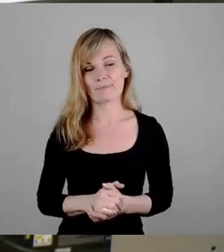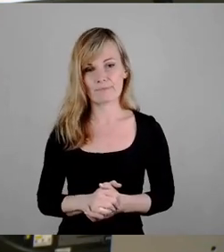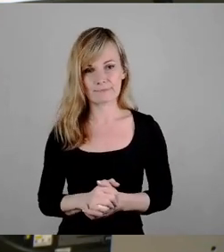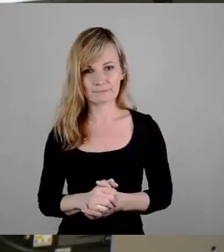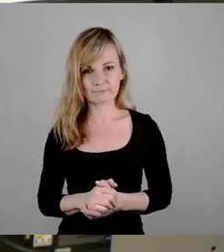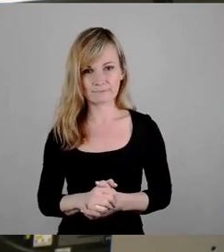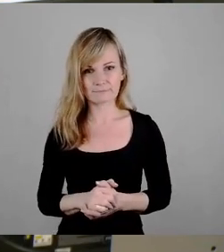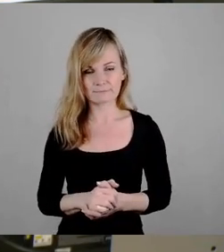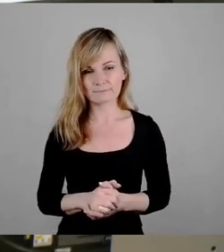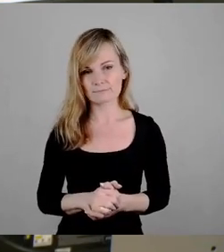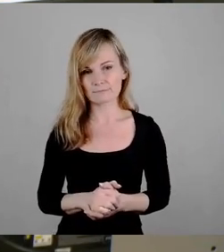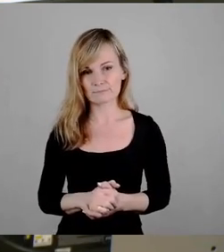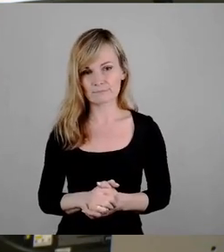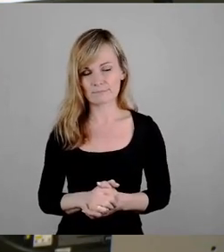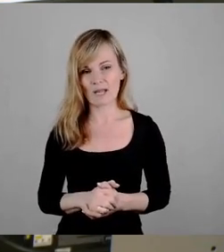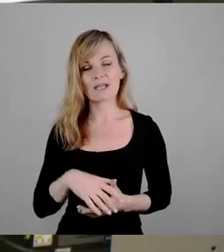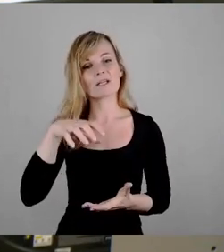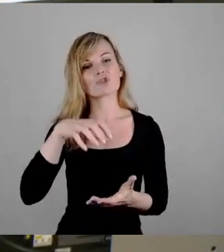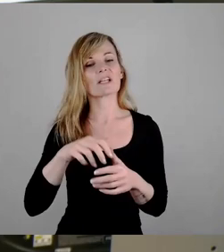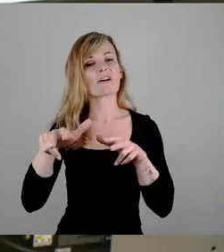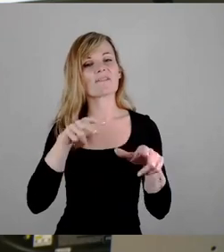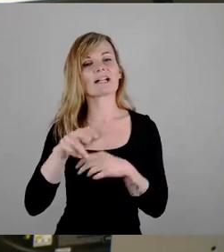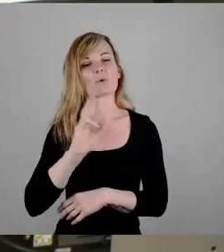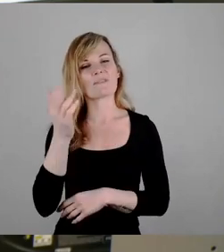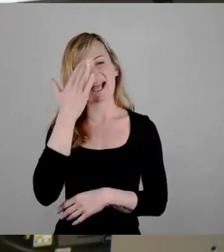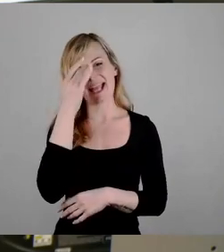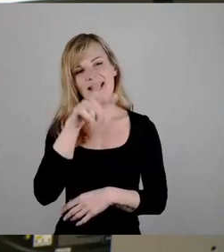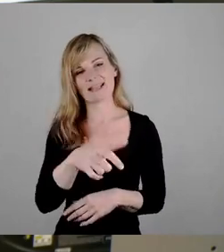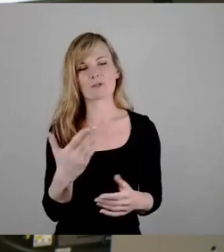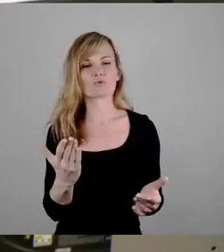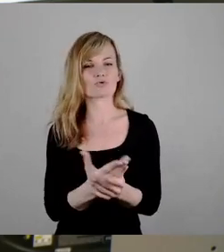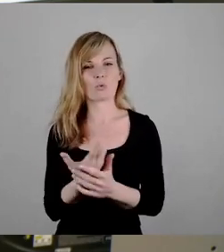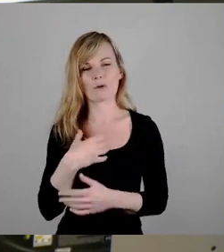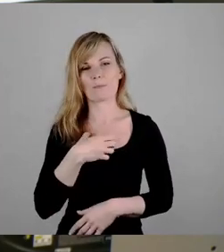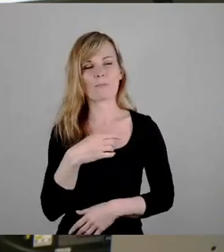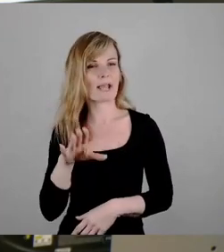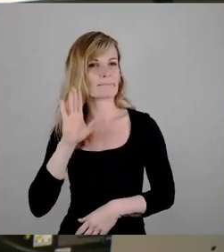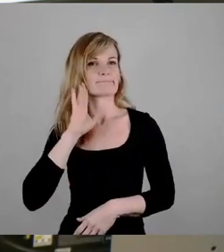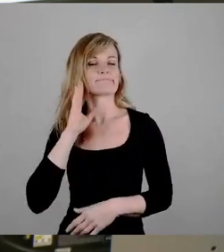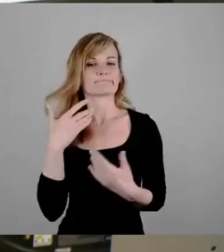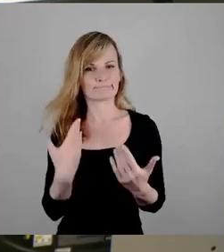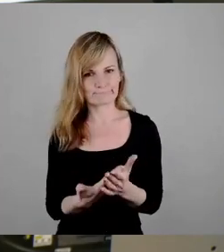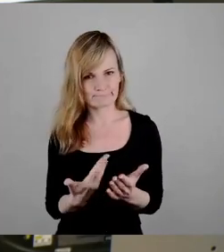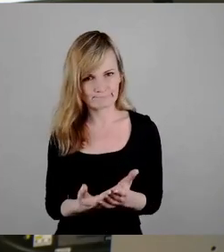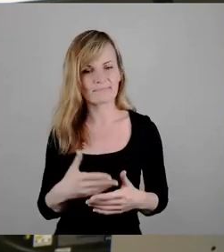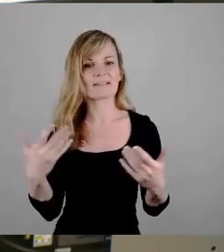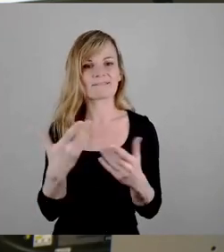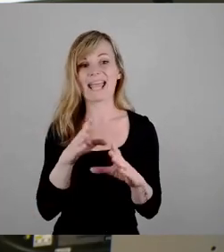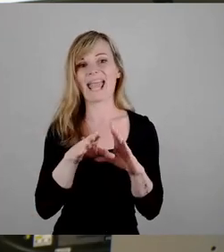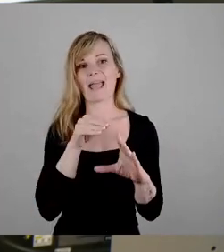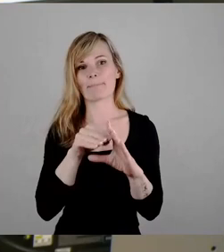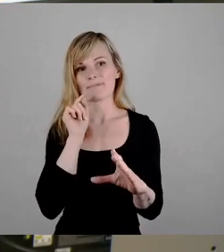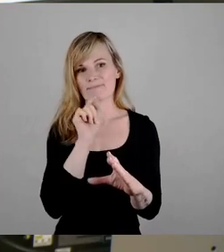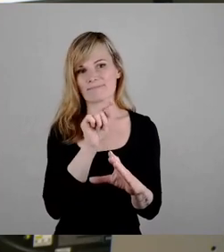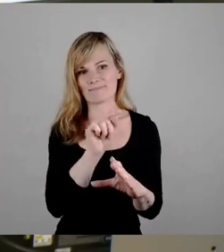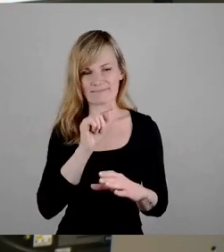Wer die Stadtverwaltung kennt, hat jetzt natürlich schon die Probleme sozusagen rausgehört, die bestehen also in dieser App der Stadtverwaltung